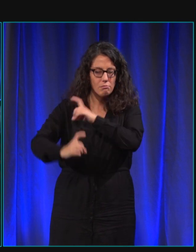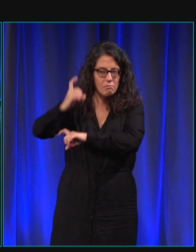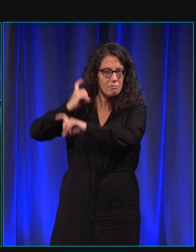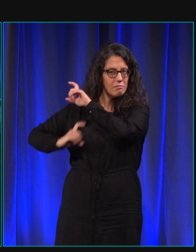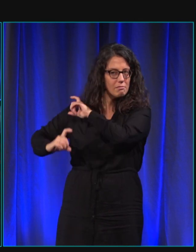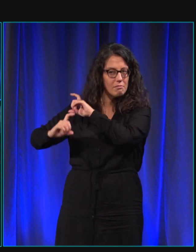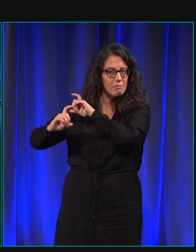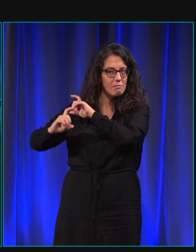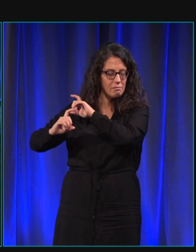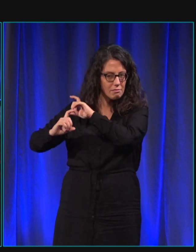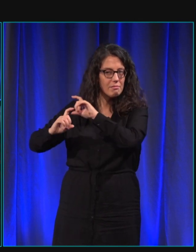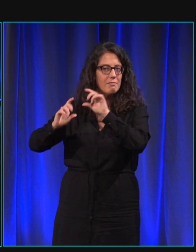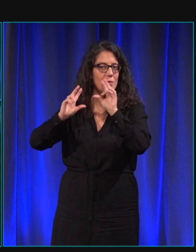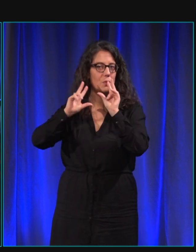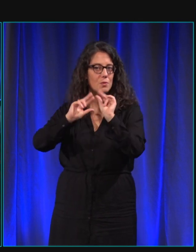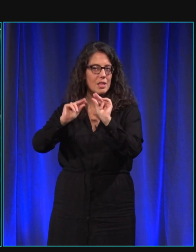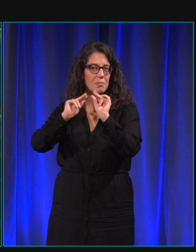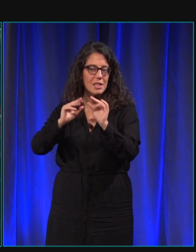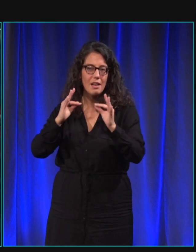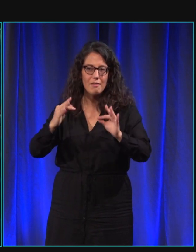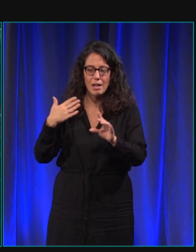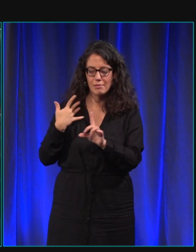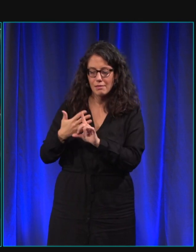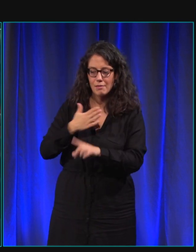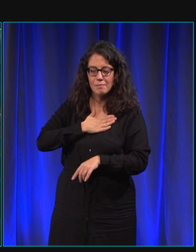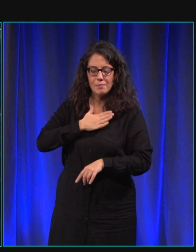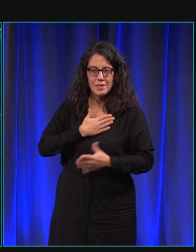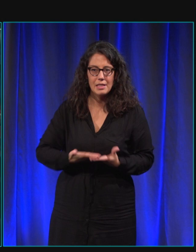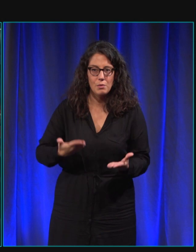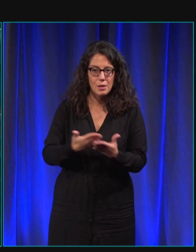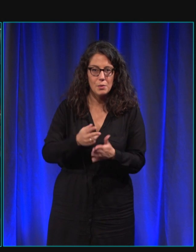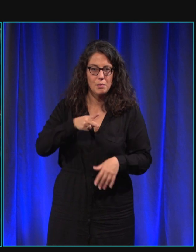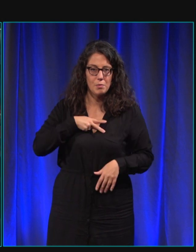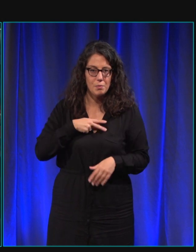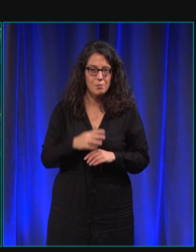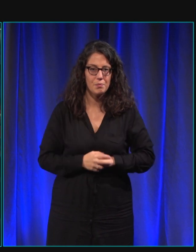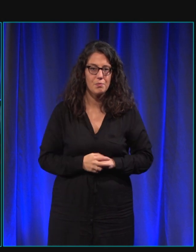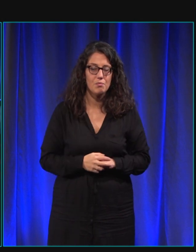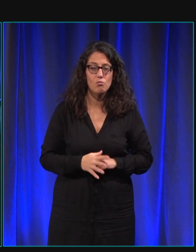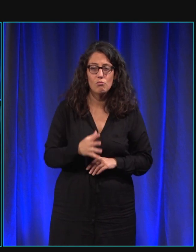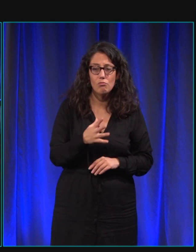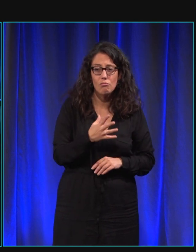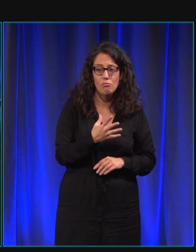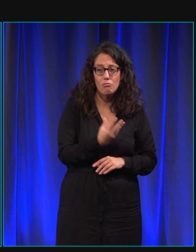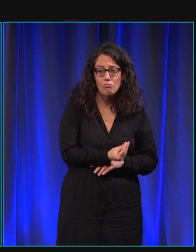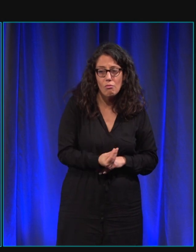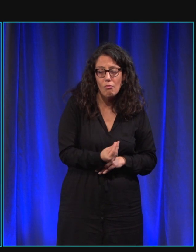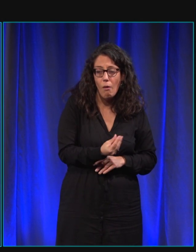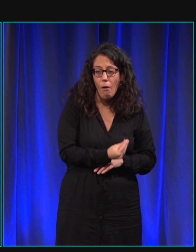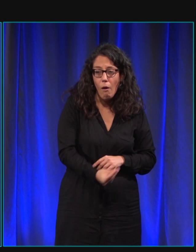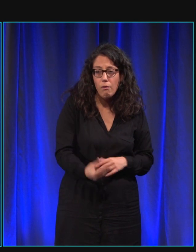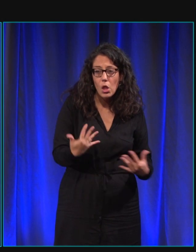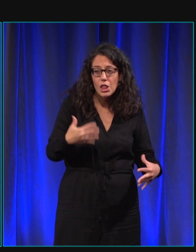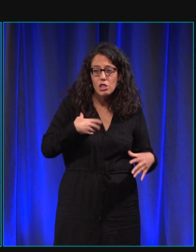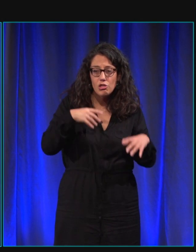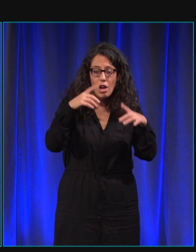sur mon cas, on va dire. Donc,'étais très malvoyante dès le plus jeune âge,'étais très myope. Après, j'ai eu des soucis